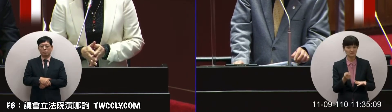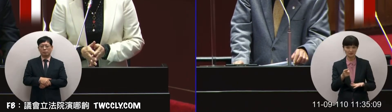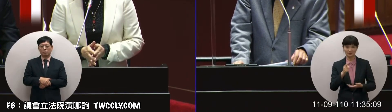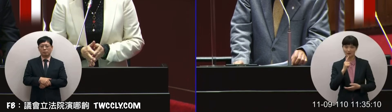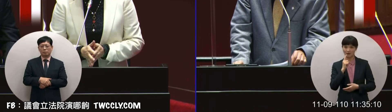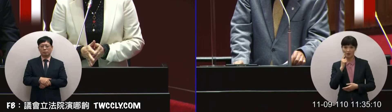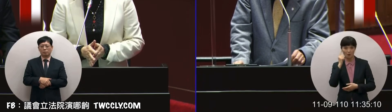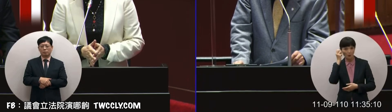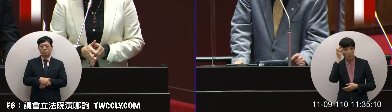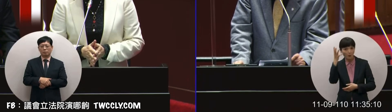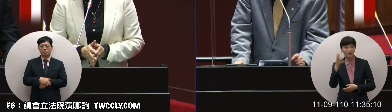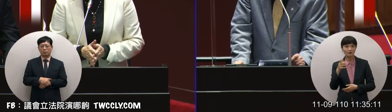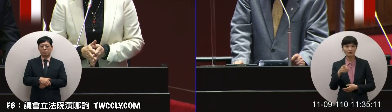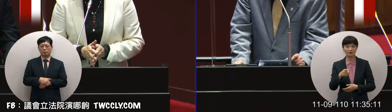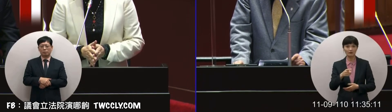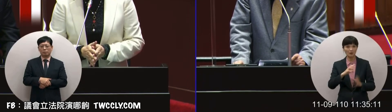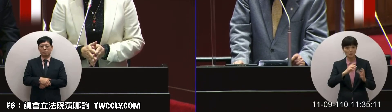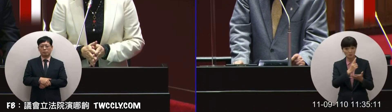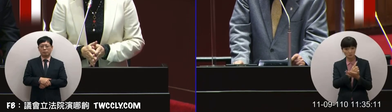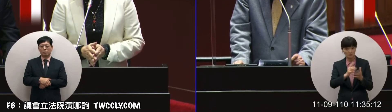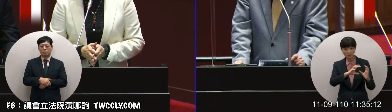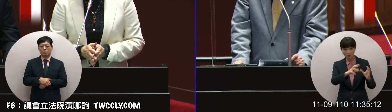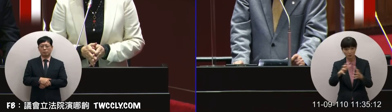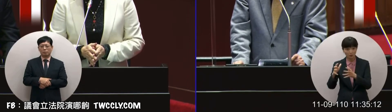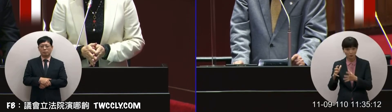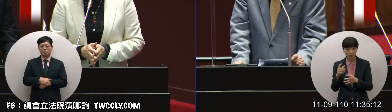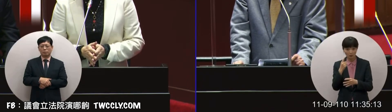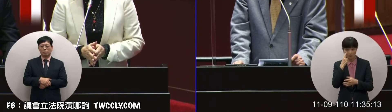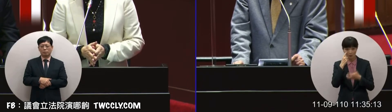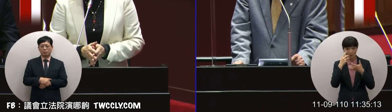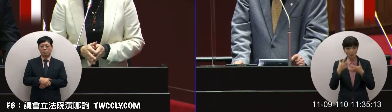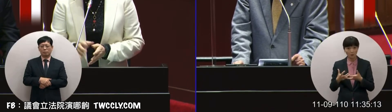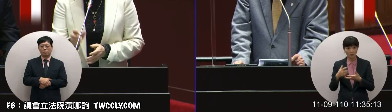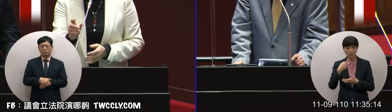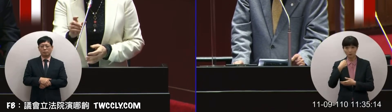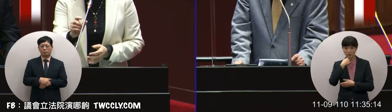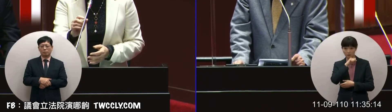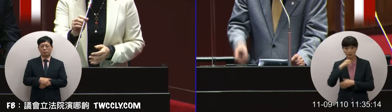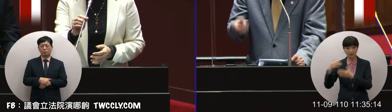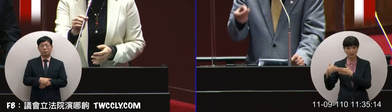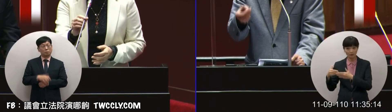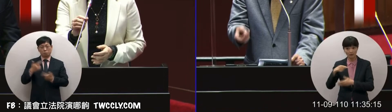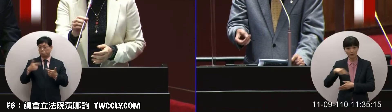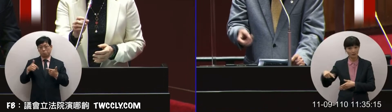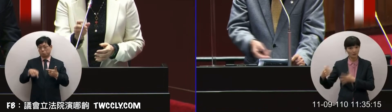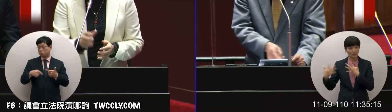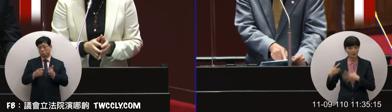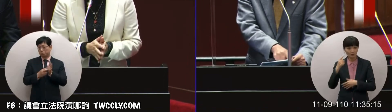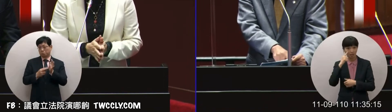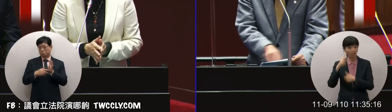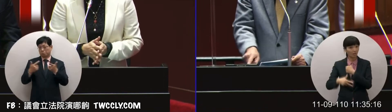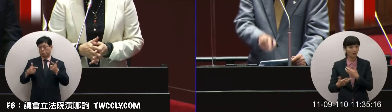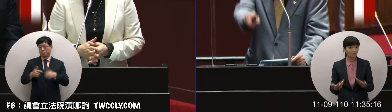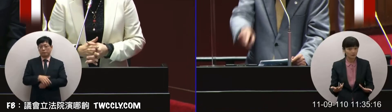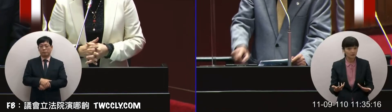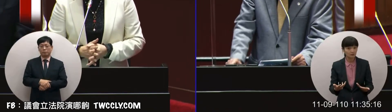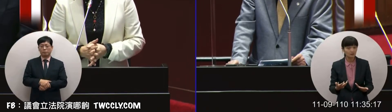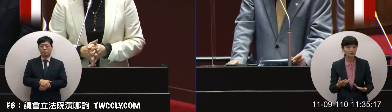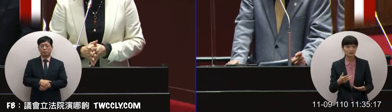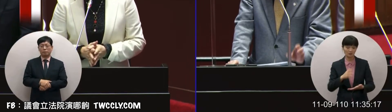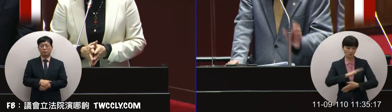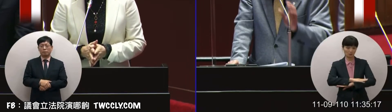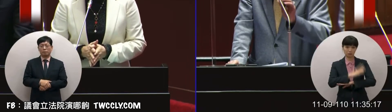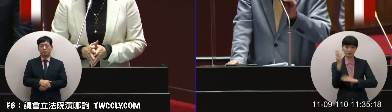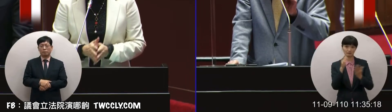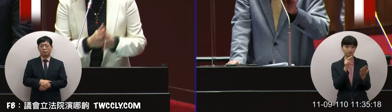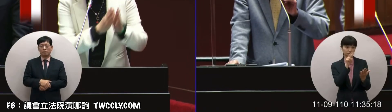國官是台海的議題為什麼你會突然講出這一句話應該不是這樣講齁沒有沒有沒有報紙寫得清